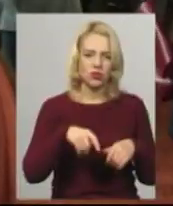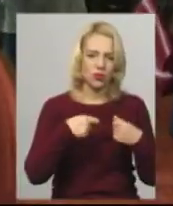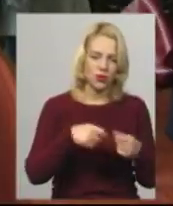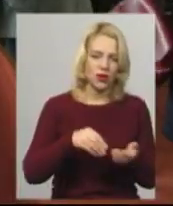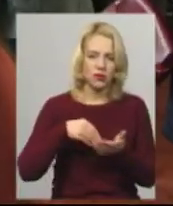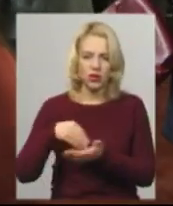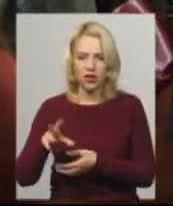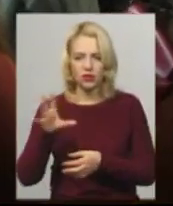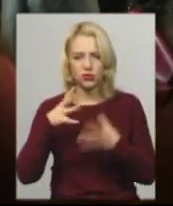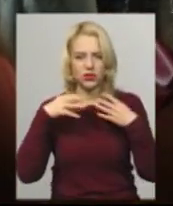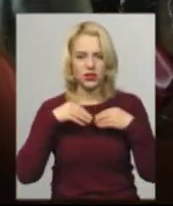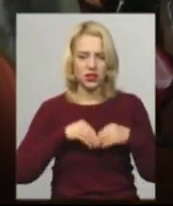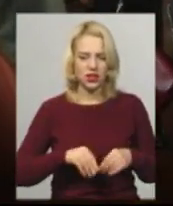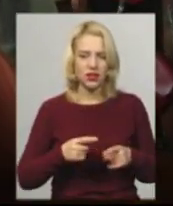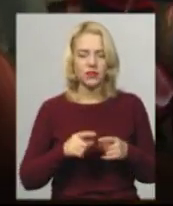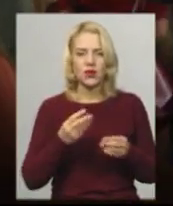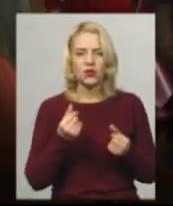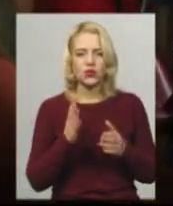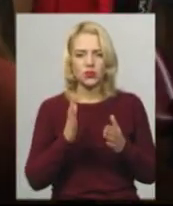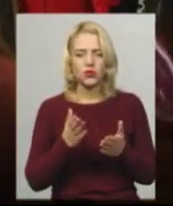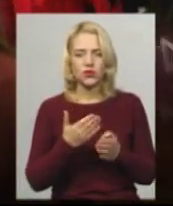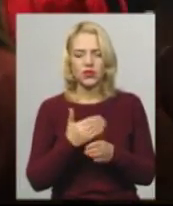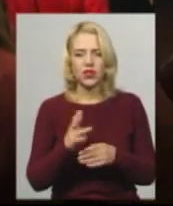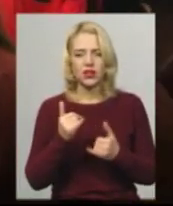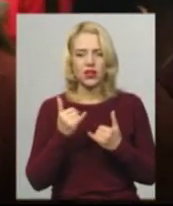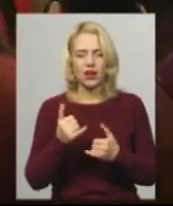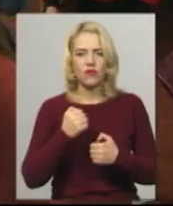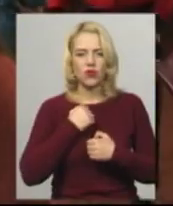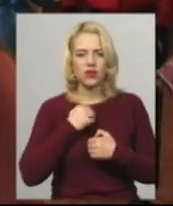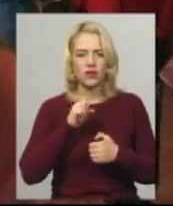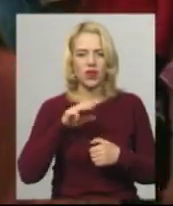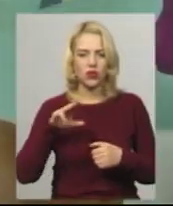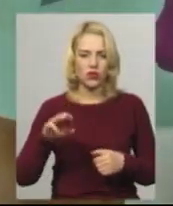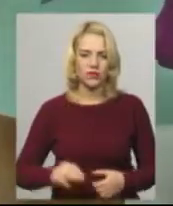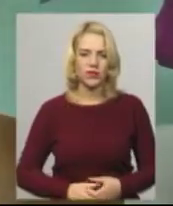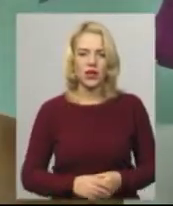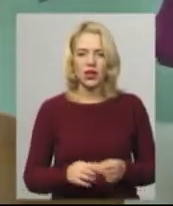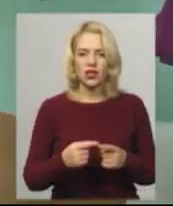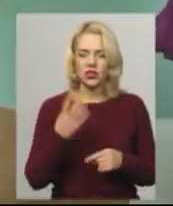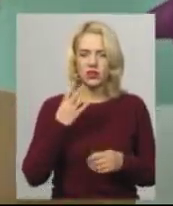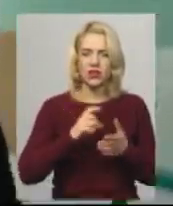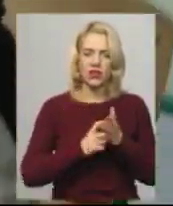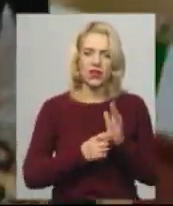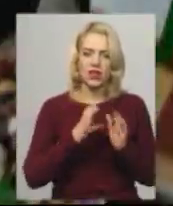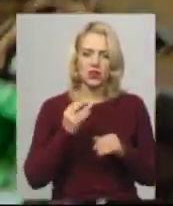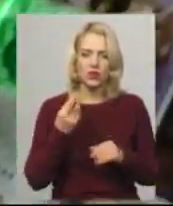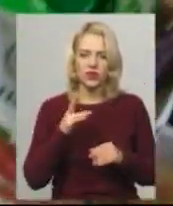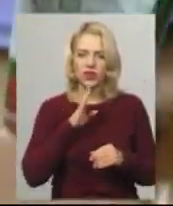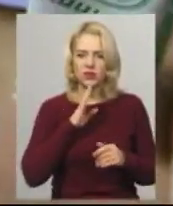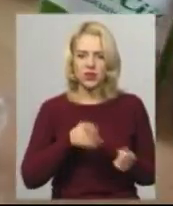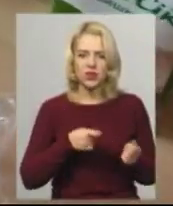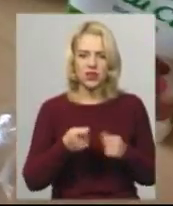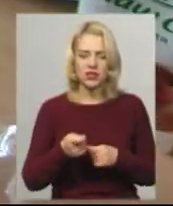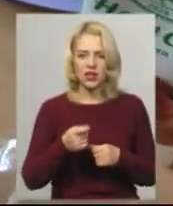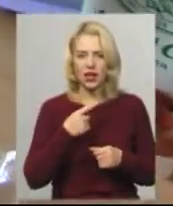Вирішені кошти будуть йти для воїнів АТО або ж на інші благодійні мотиви. Четвертокласниця Софія принесла на ярмарок